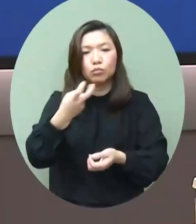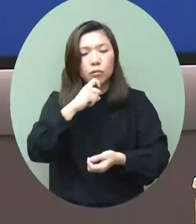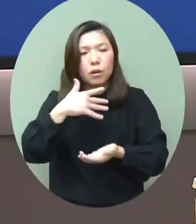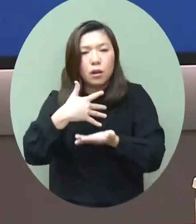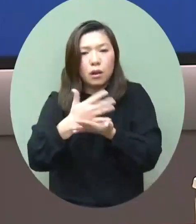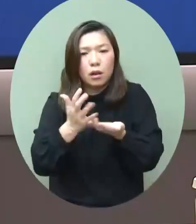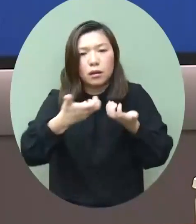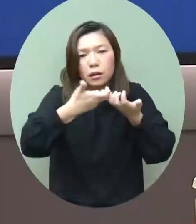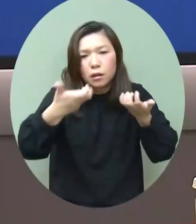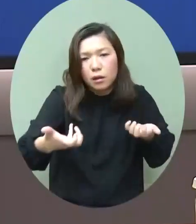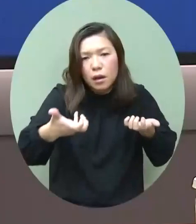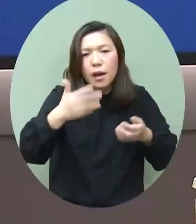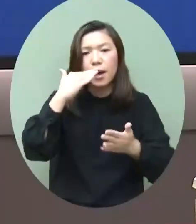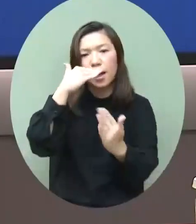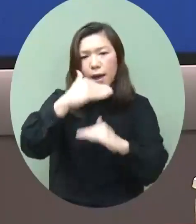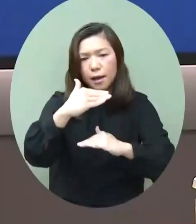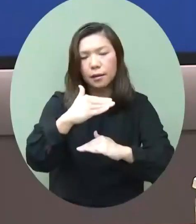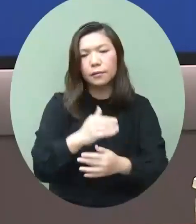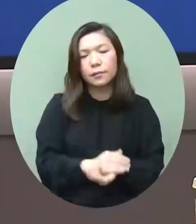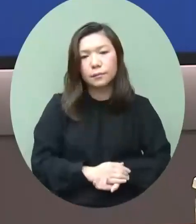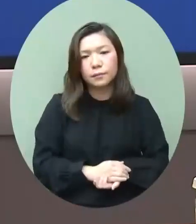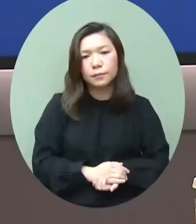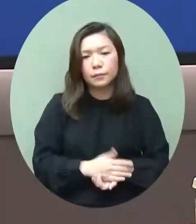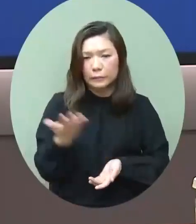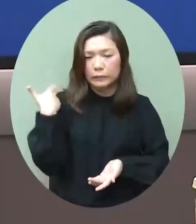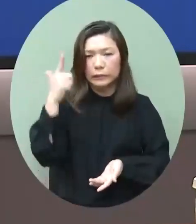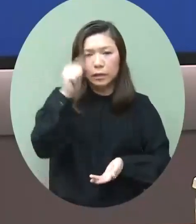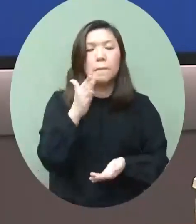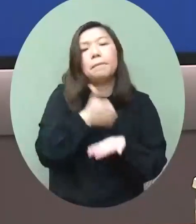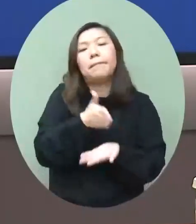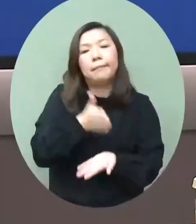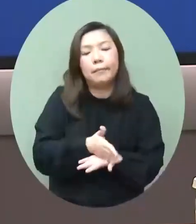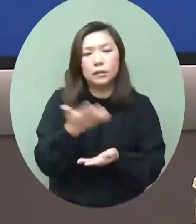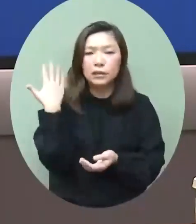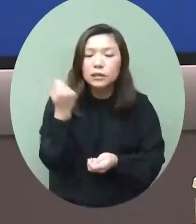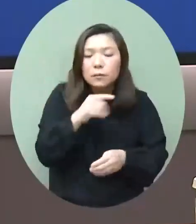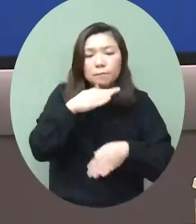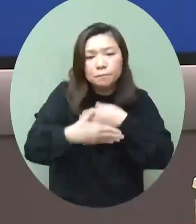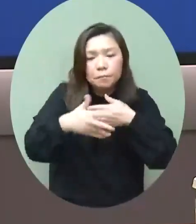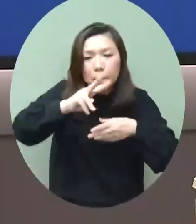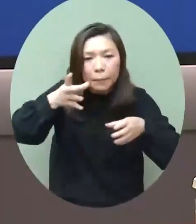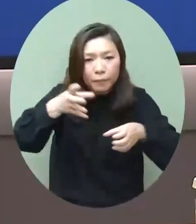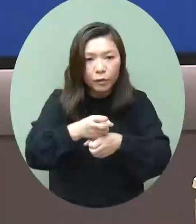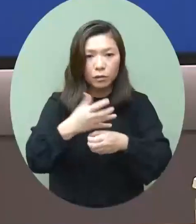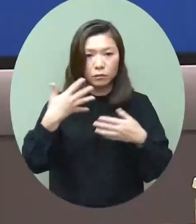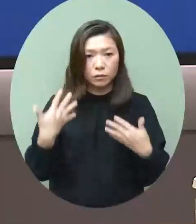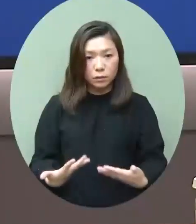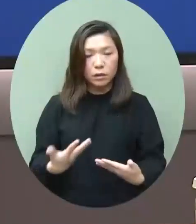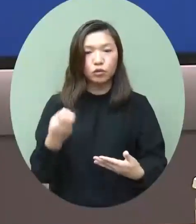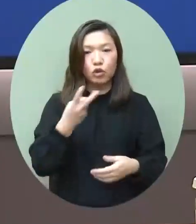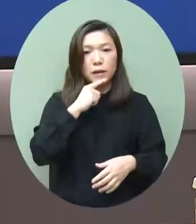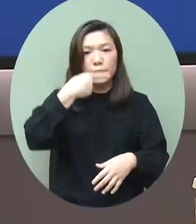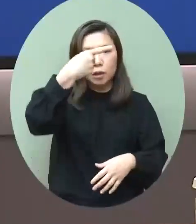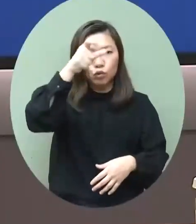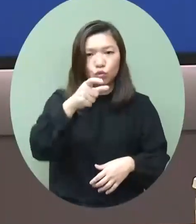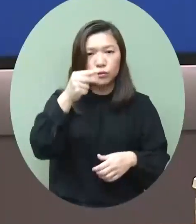社交距離措施的限制都是和以往不同的以往是逐步收緊今次全部都在1月